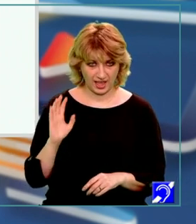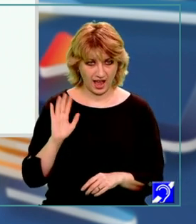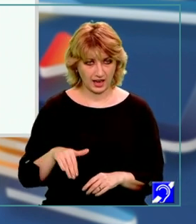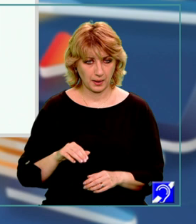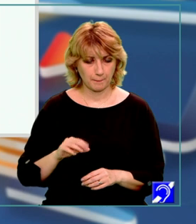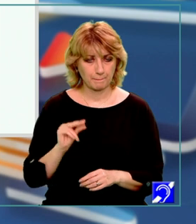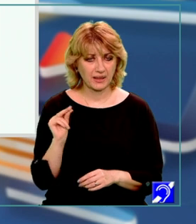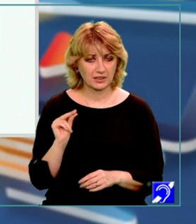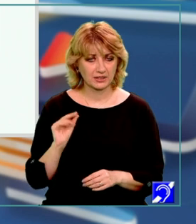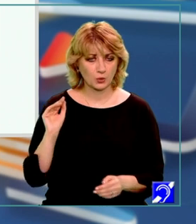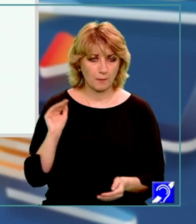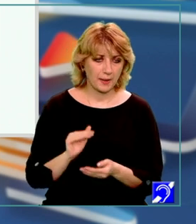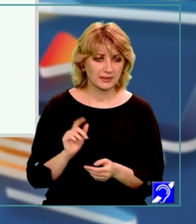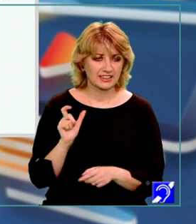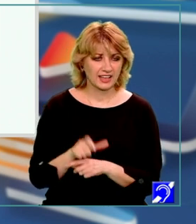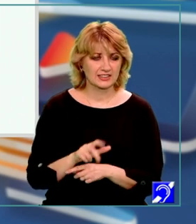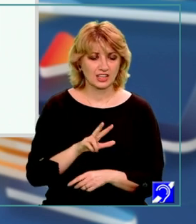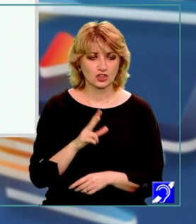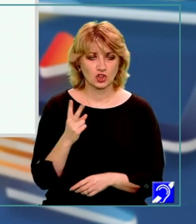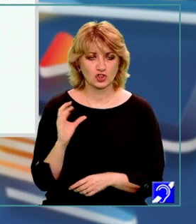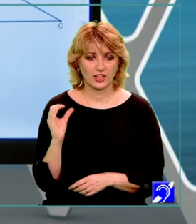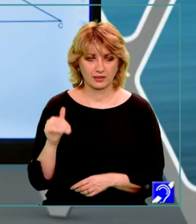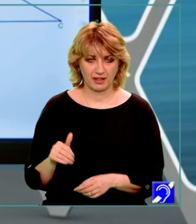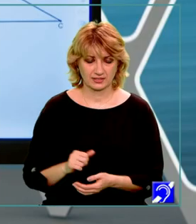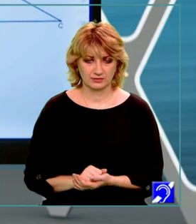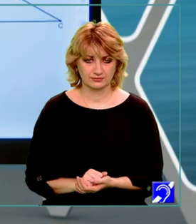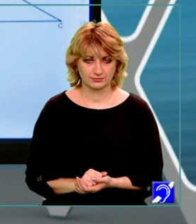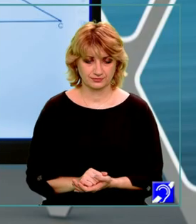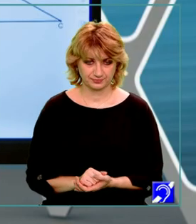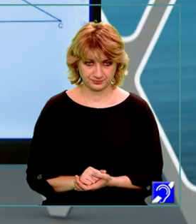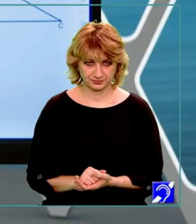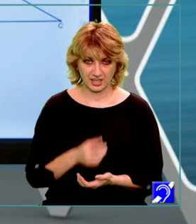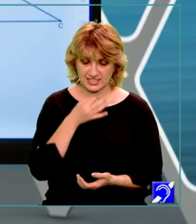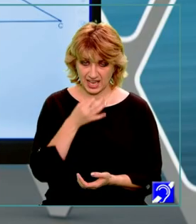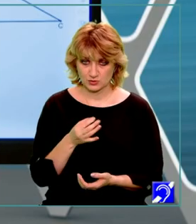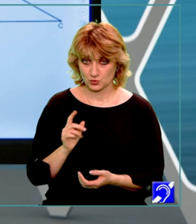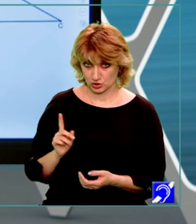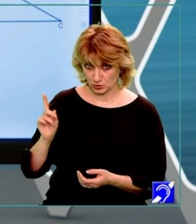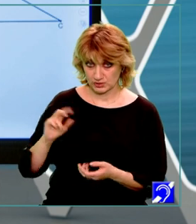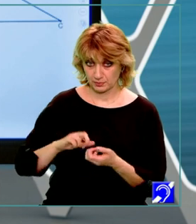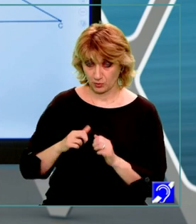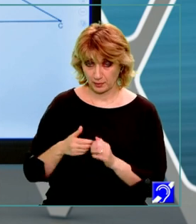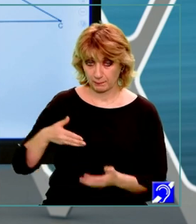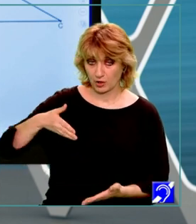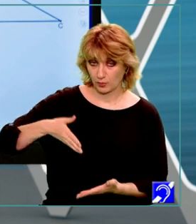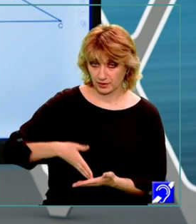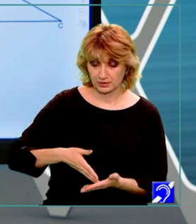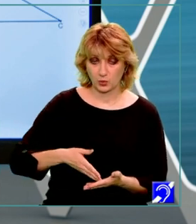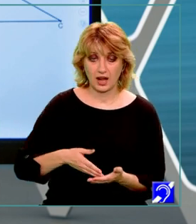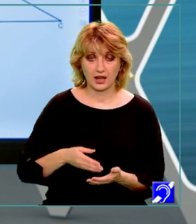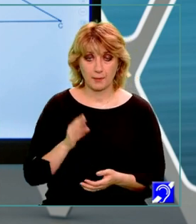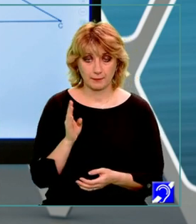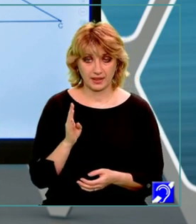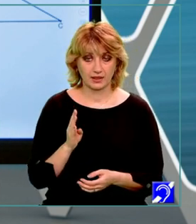perimetrul mai mic decât 32 de centimetri ni s-a spus în ipoteză perpendicularea în B pe